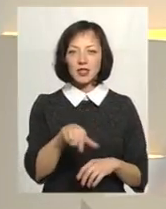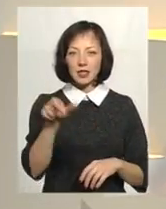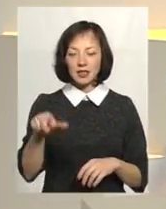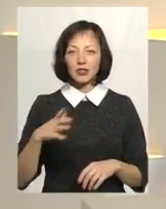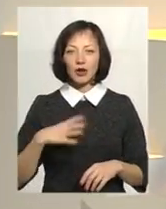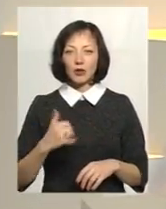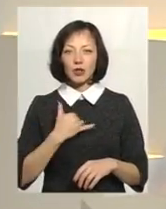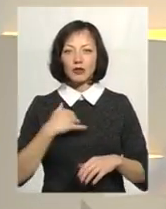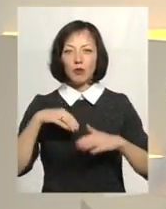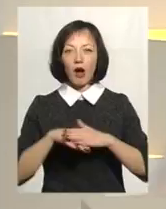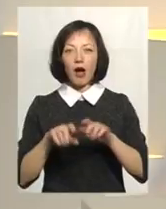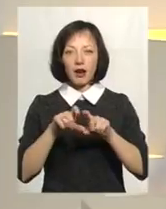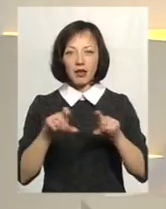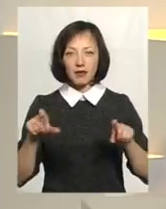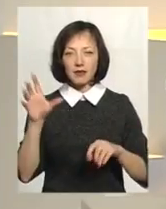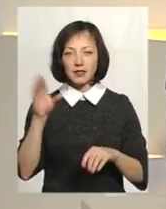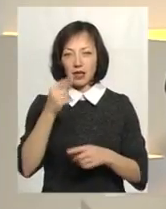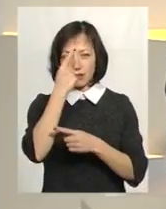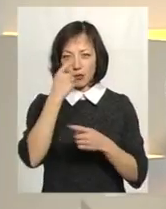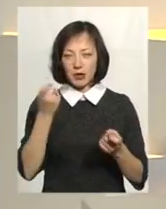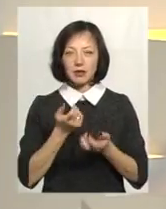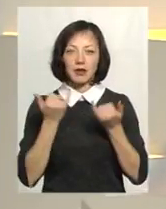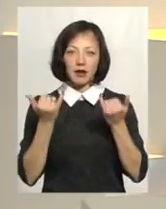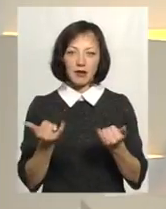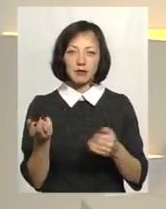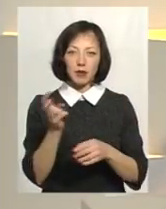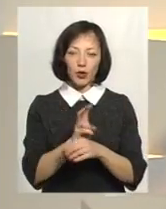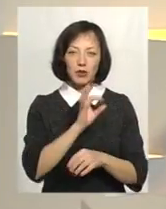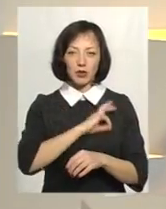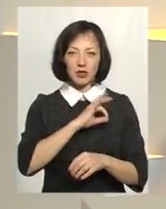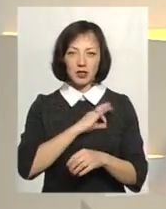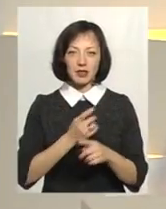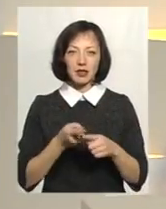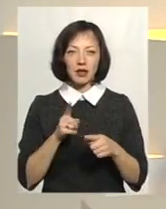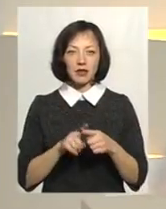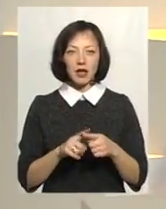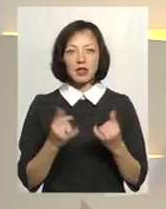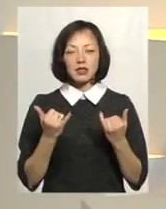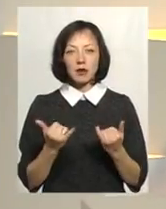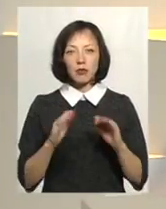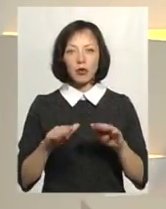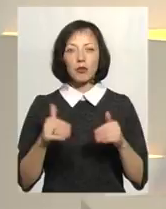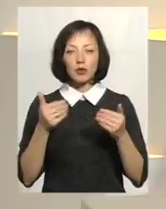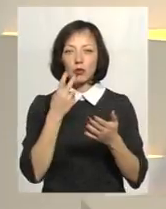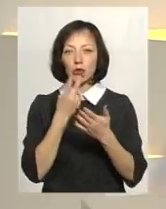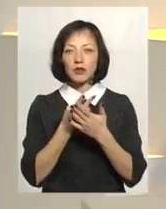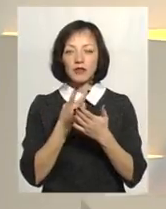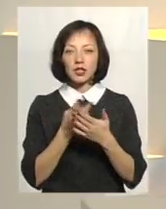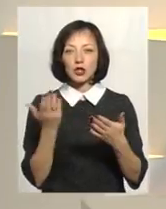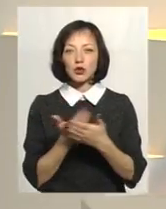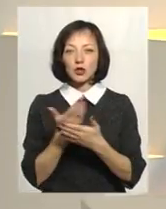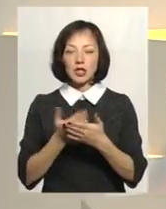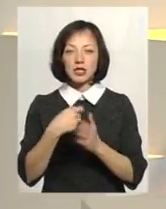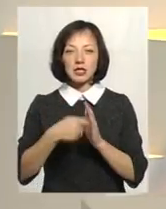в нашому архіві. Вся інформація для вас. Приходьте і користайтесь з нею. А зараз я пропоную вам подивити сюжет,